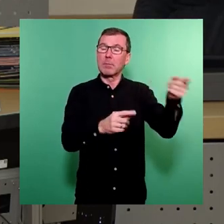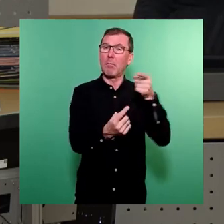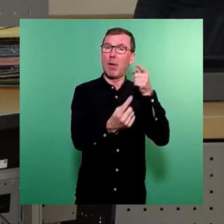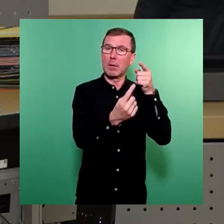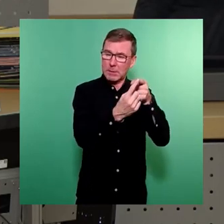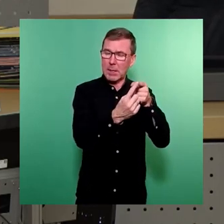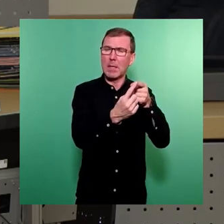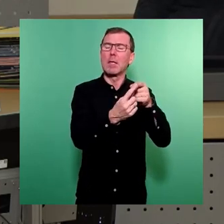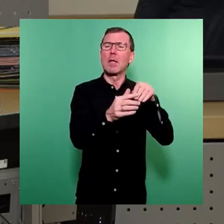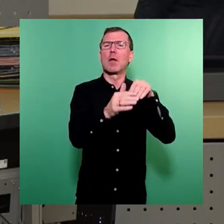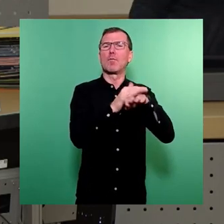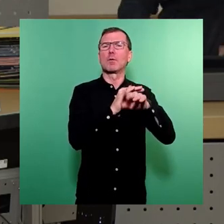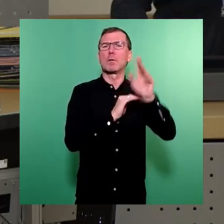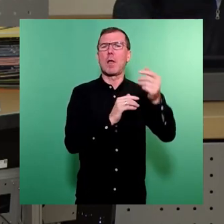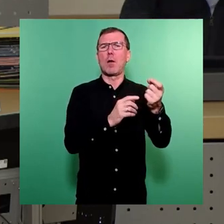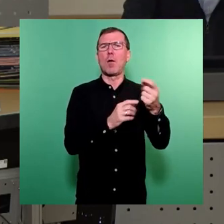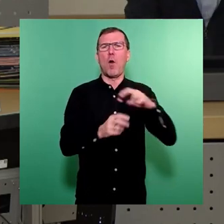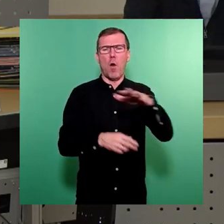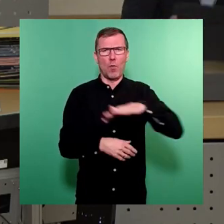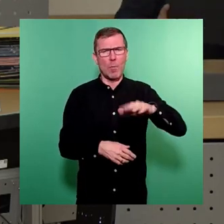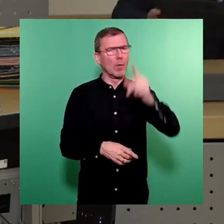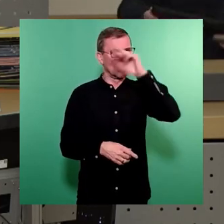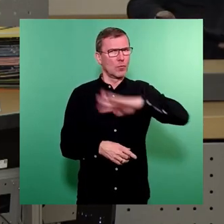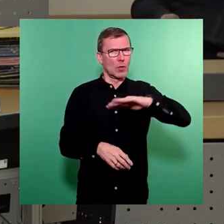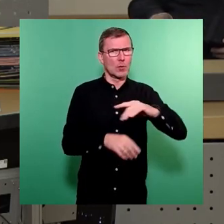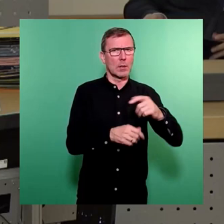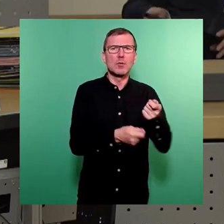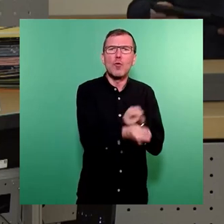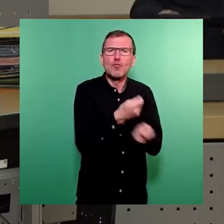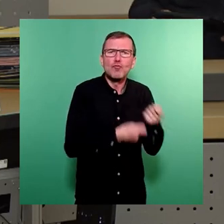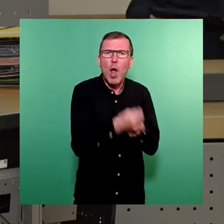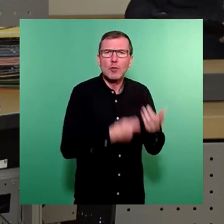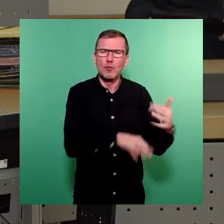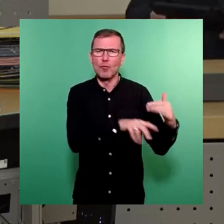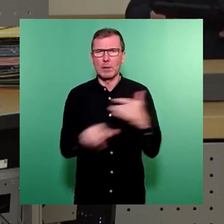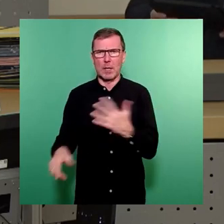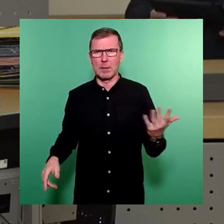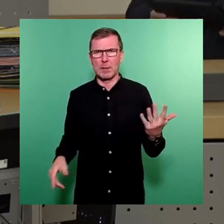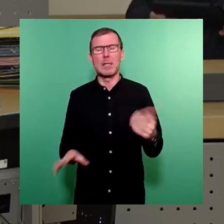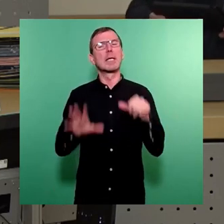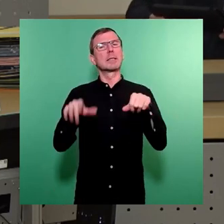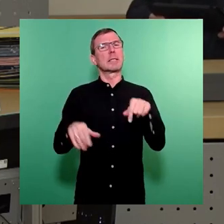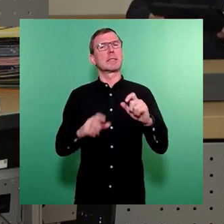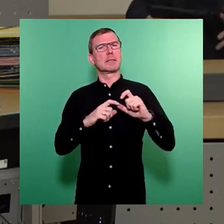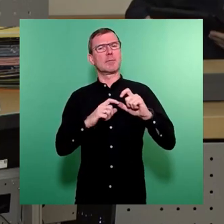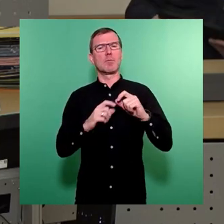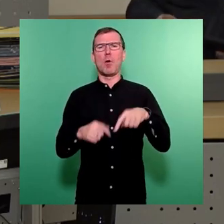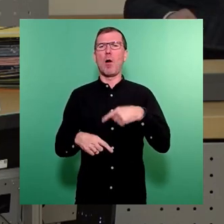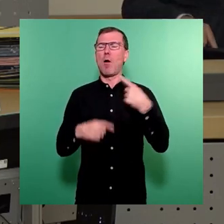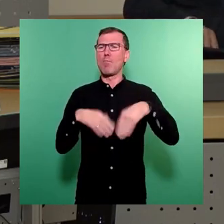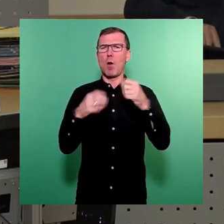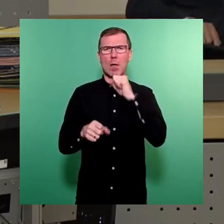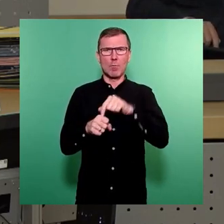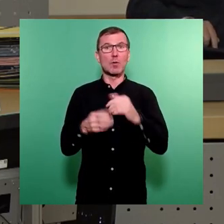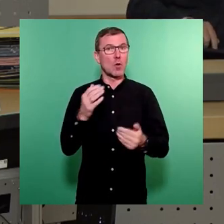ist es, Migranten in Europa vornehmlich nach Deutschland zu schleusen. Am 16.09. schrieb die Morgenpost, neue Flüchtlingswelle